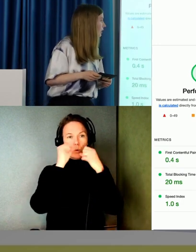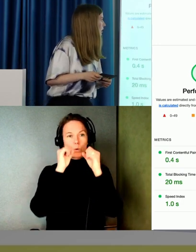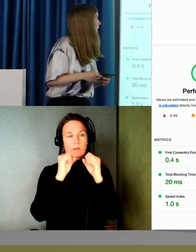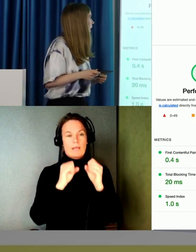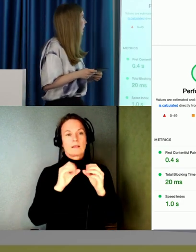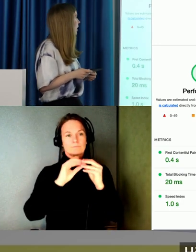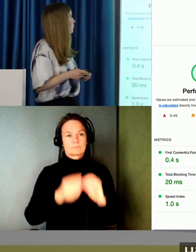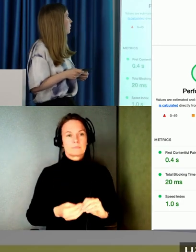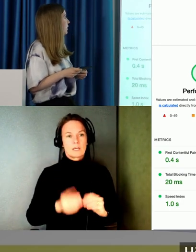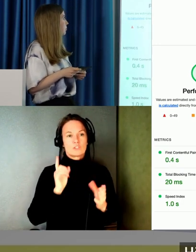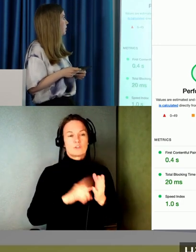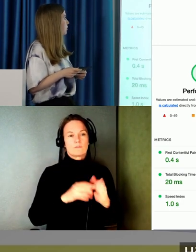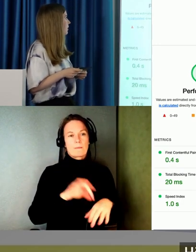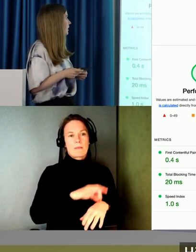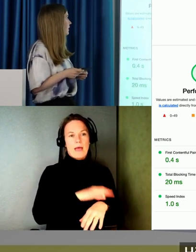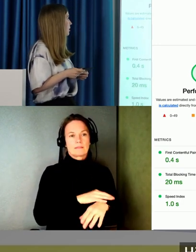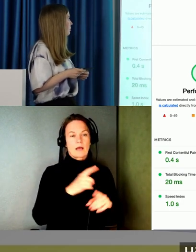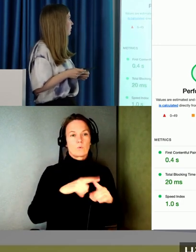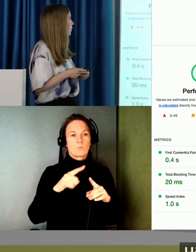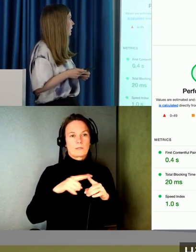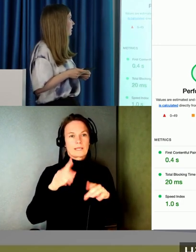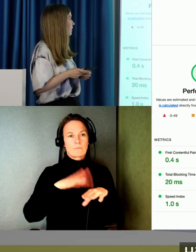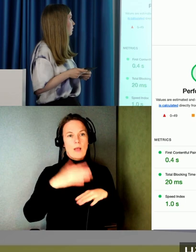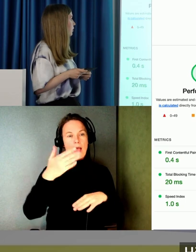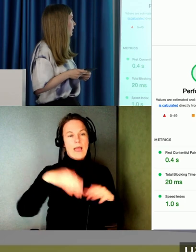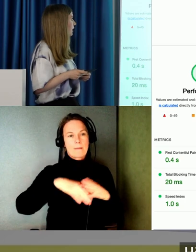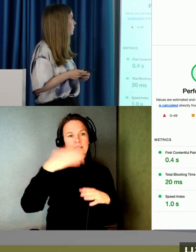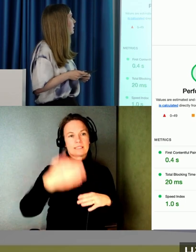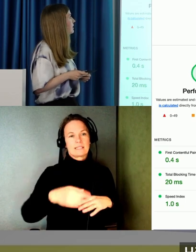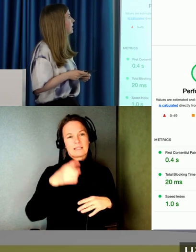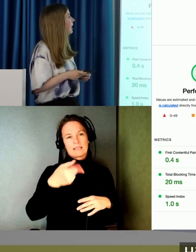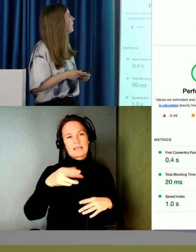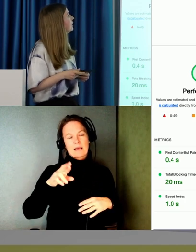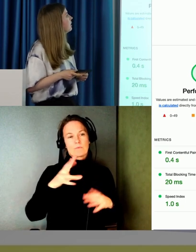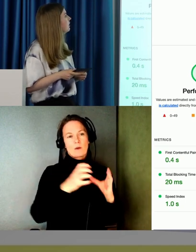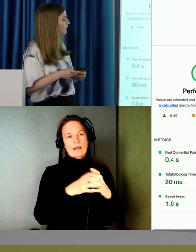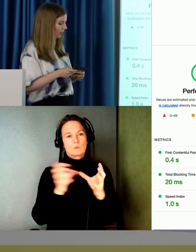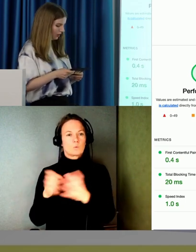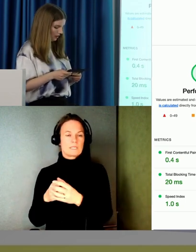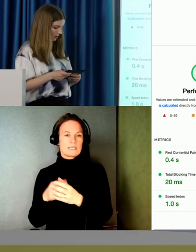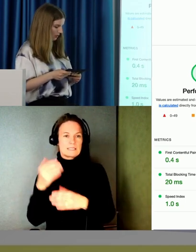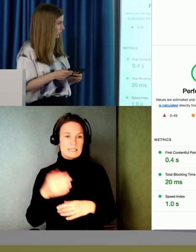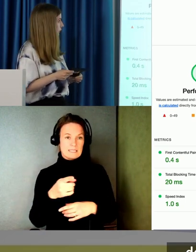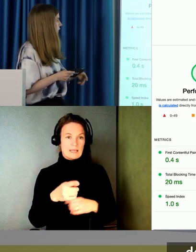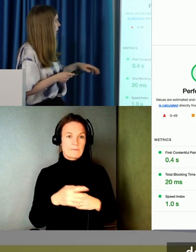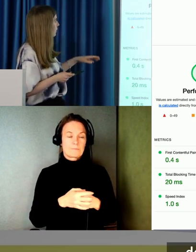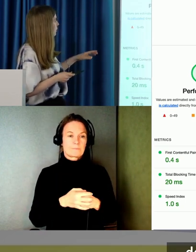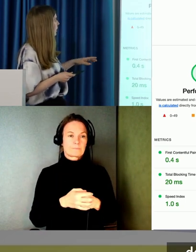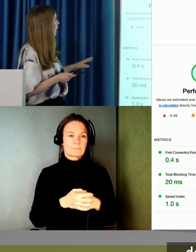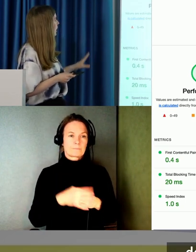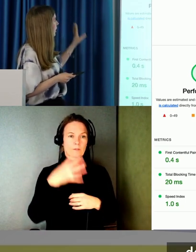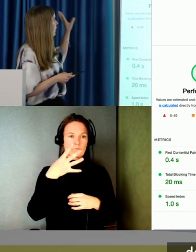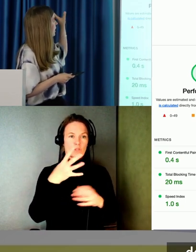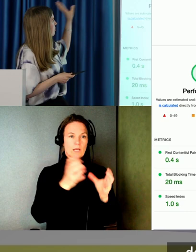webbsida. Här på skärmen nu. Så har vi ett exempel från ett test på en kategorisida. De fyra